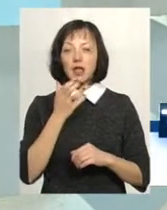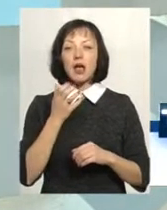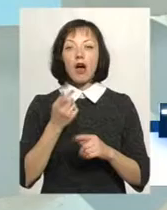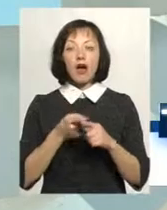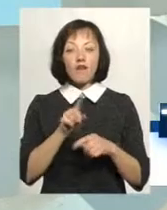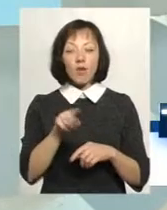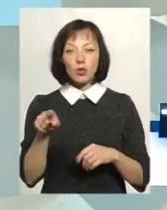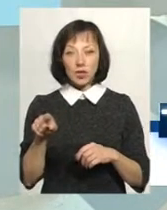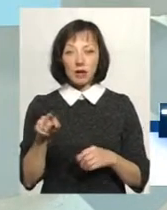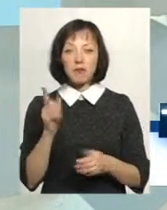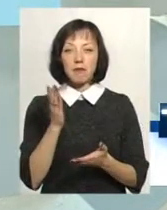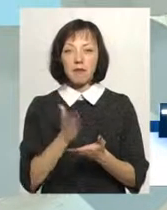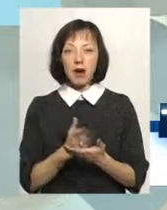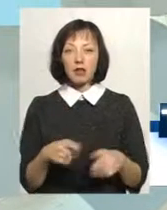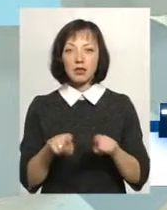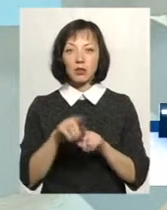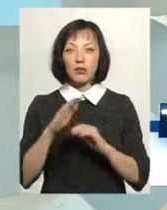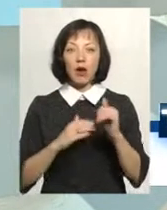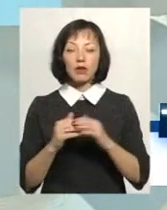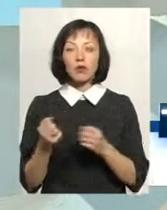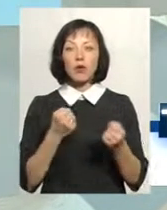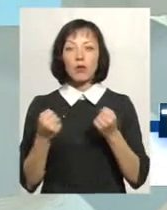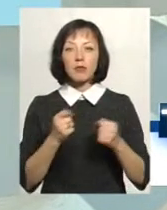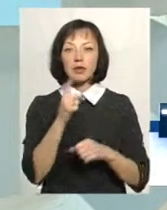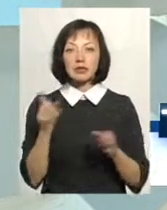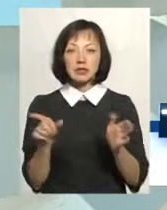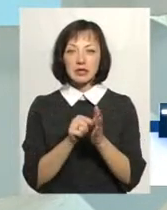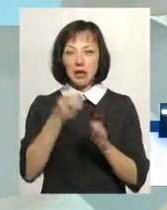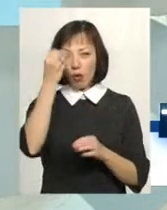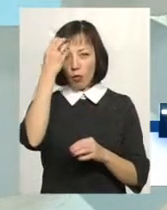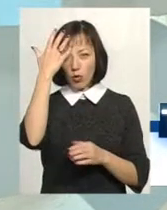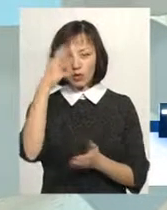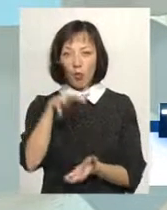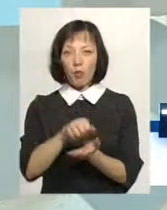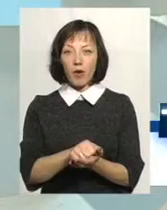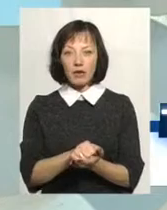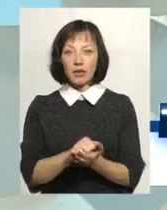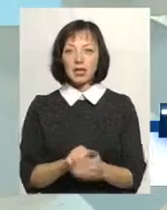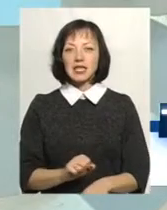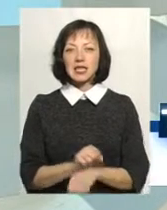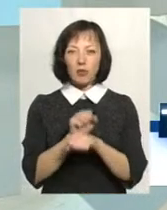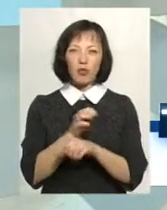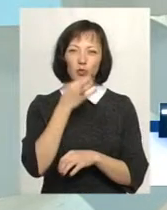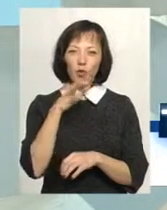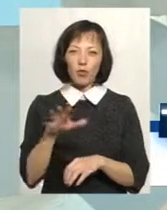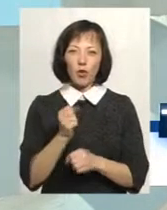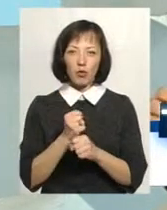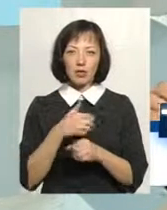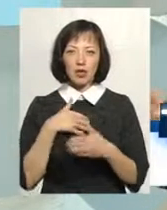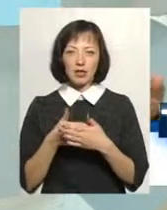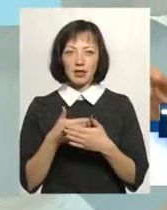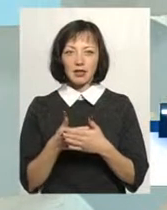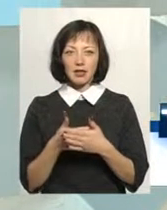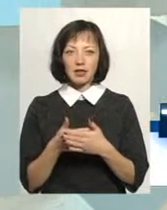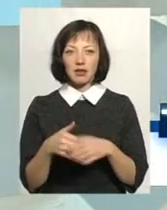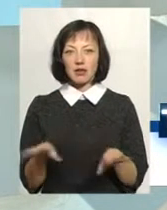вони мали таку практику боротьби з японським окупантом саботувати будь-яку робочу активність. Просто, знаєте, як